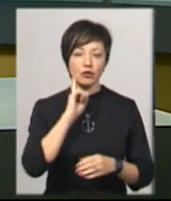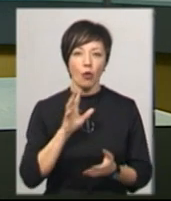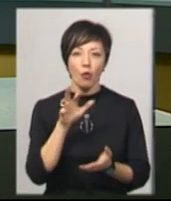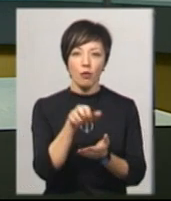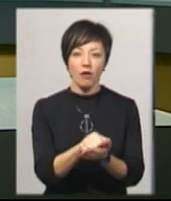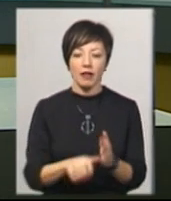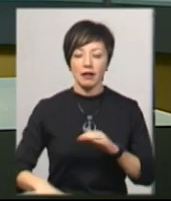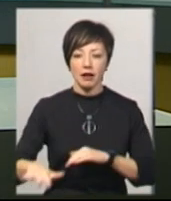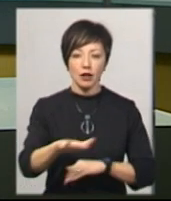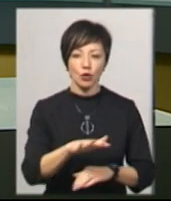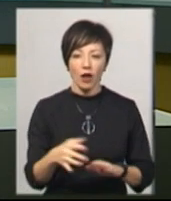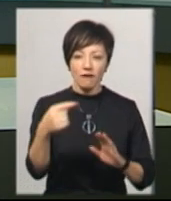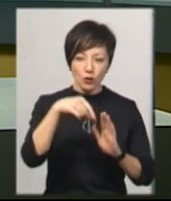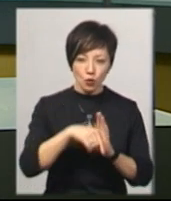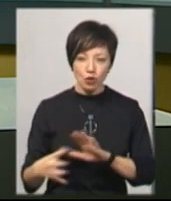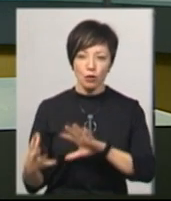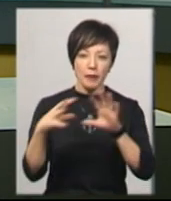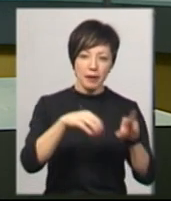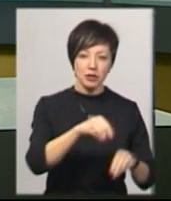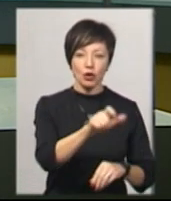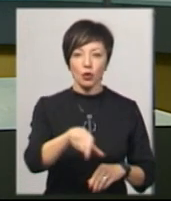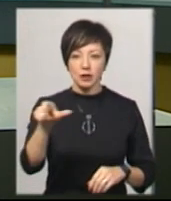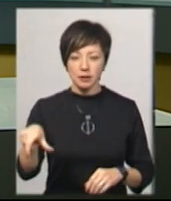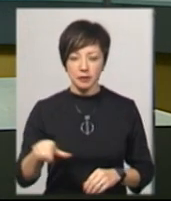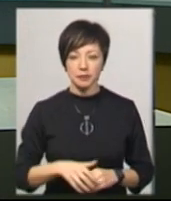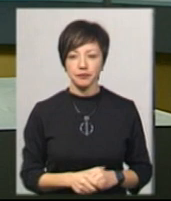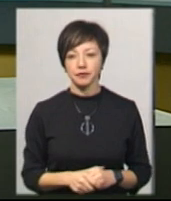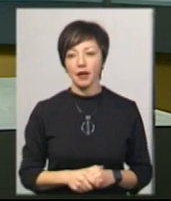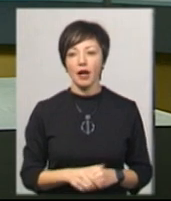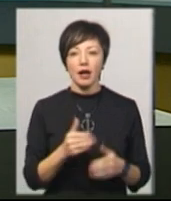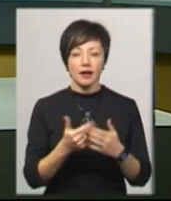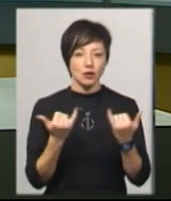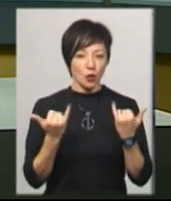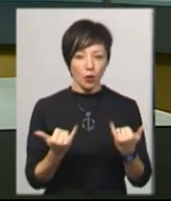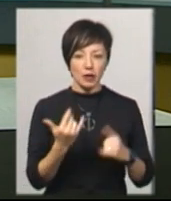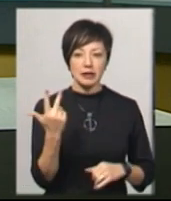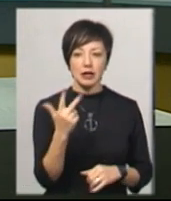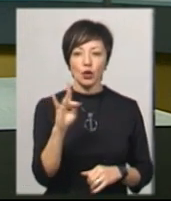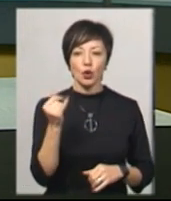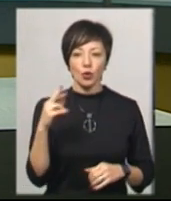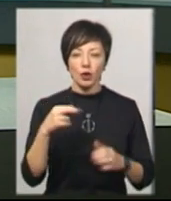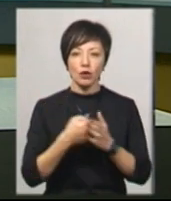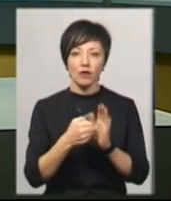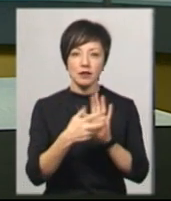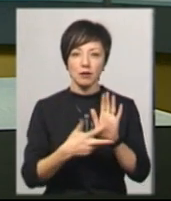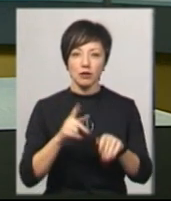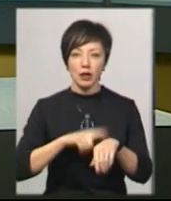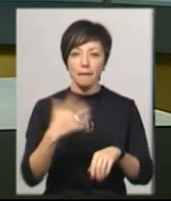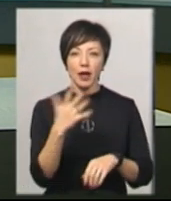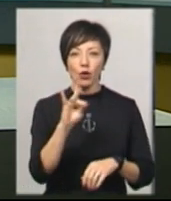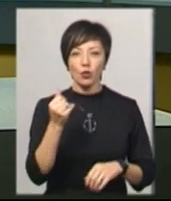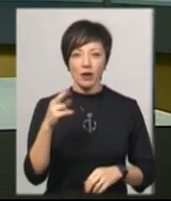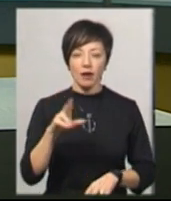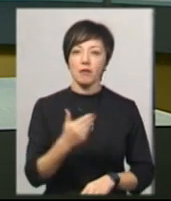окупованих територій та внутрішньопереміщених осіб Антон Колумбет. Від сьогодні, 3 грудня і до 18 години 5 грудня,